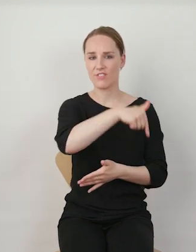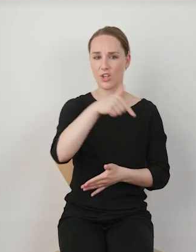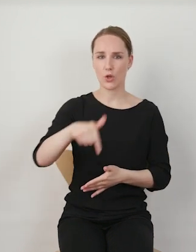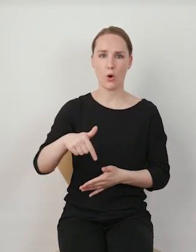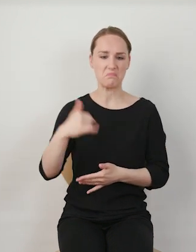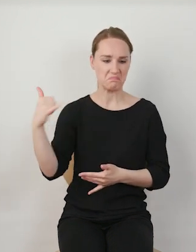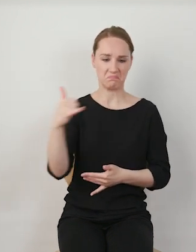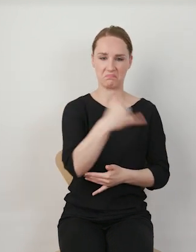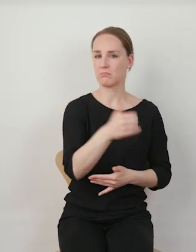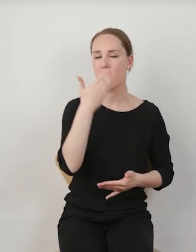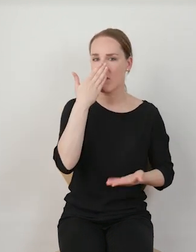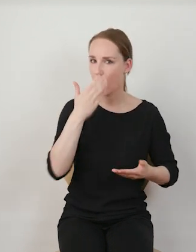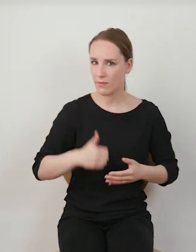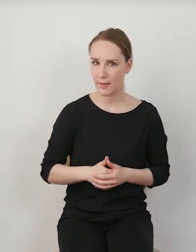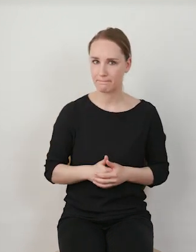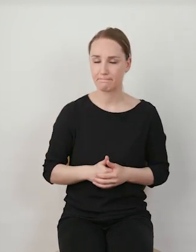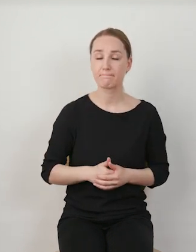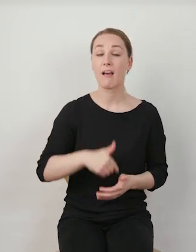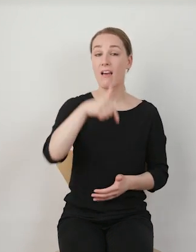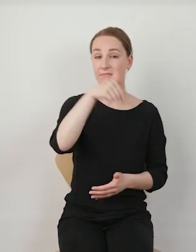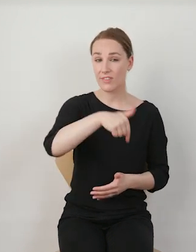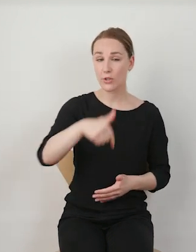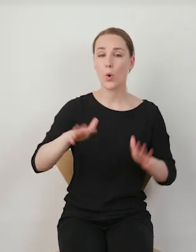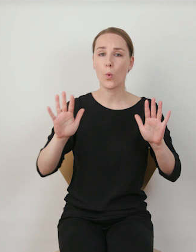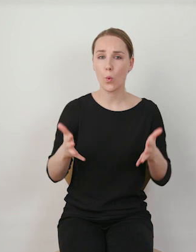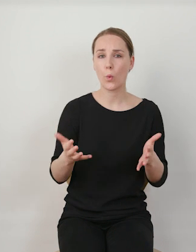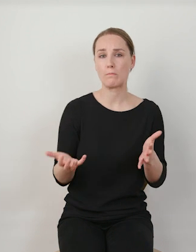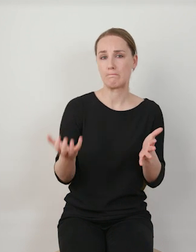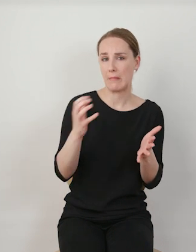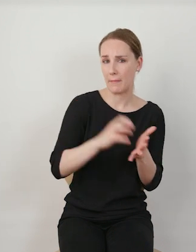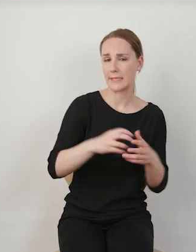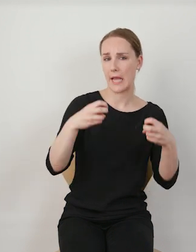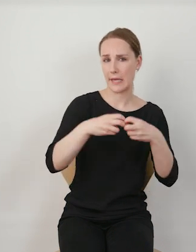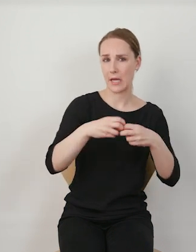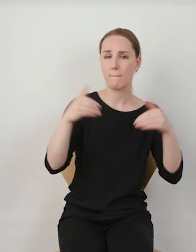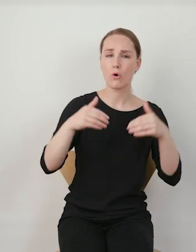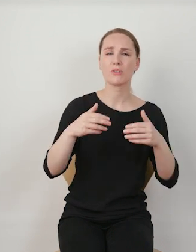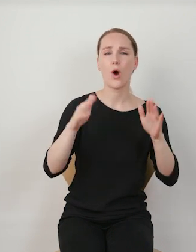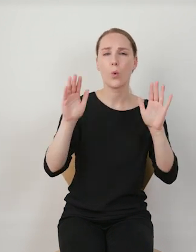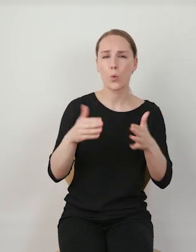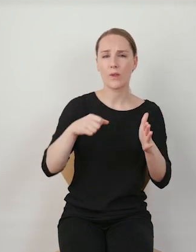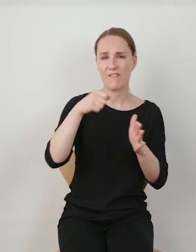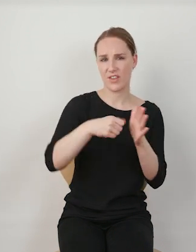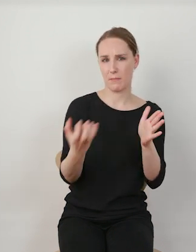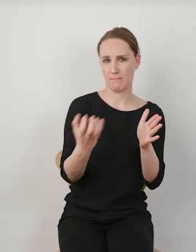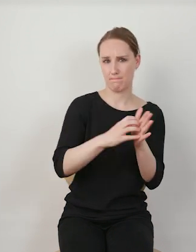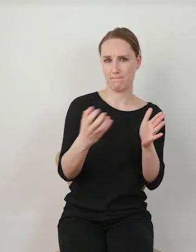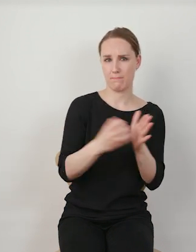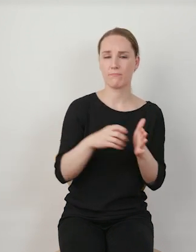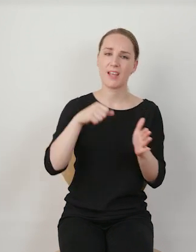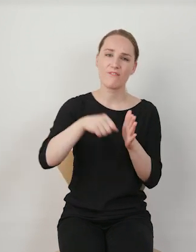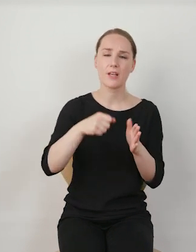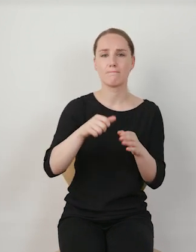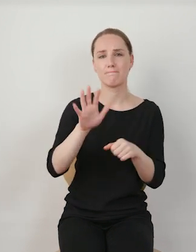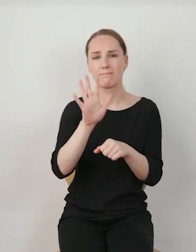TikTok to serwis społecznościowy, w którym możemy zamieszczać krótkie filmiki. 15-sekundowe, 20